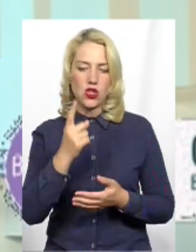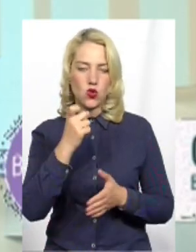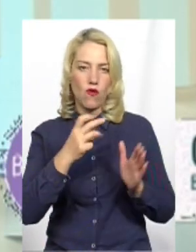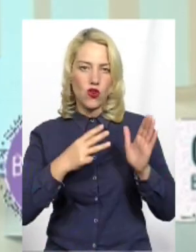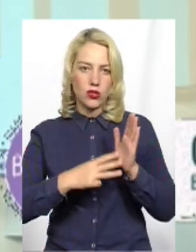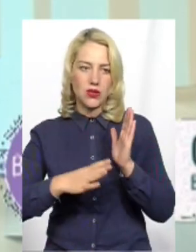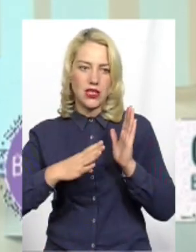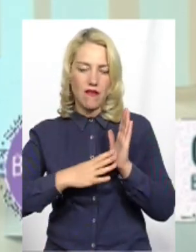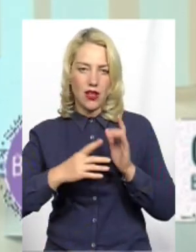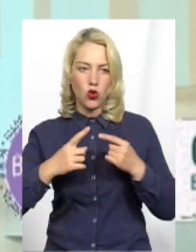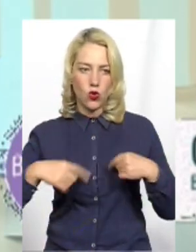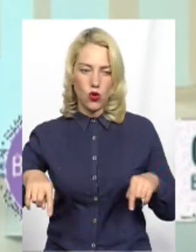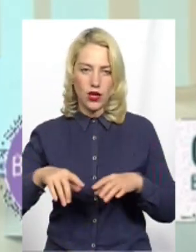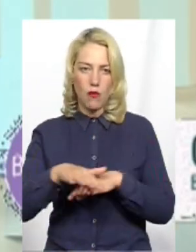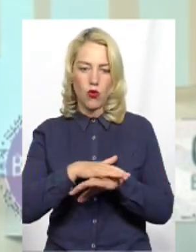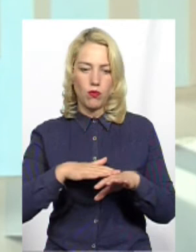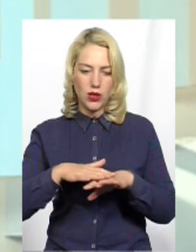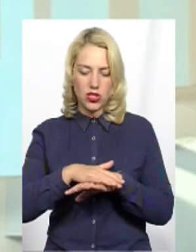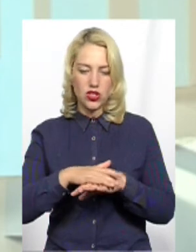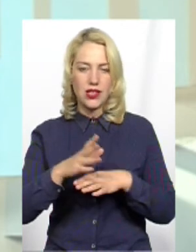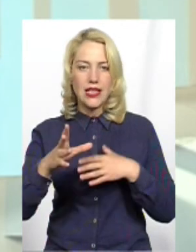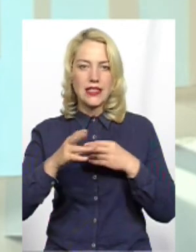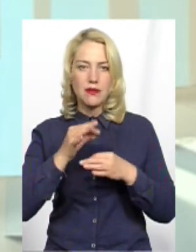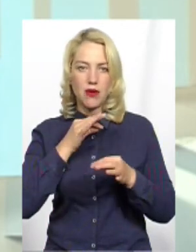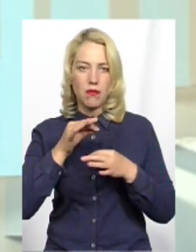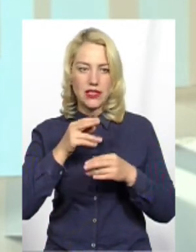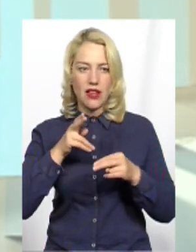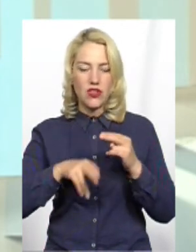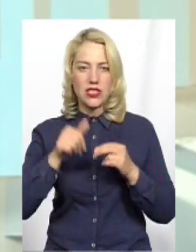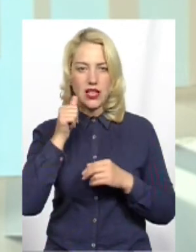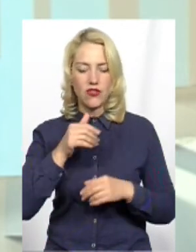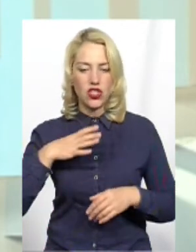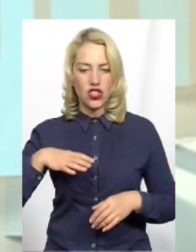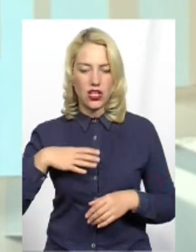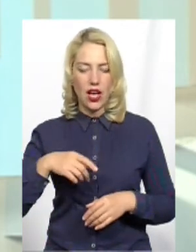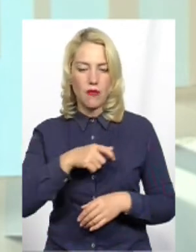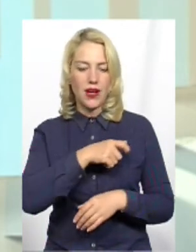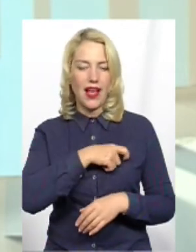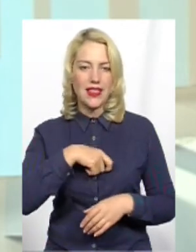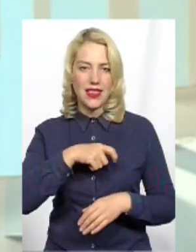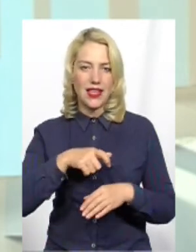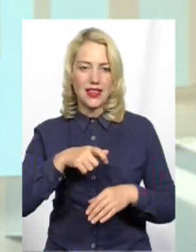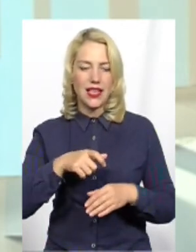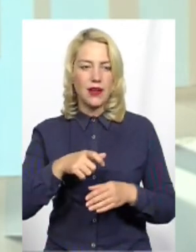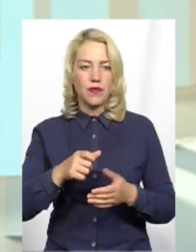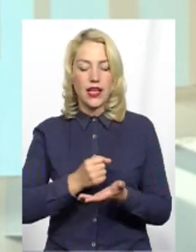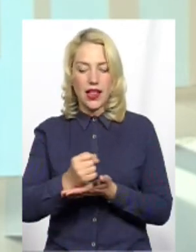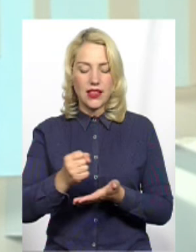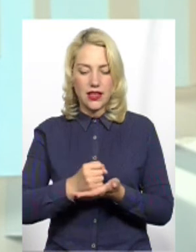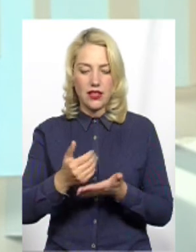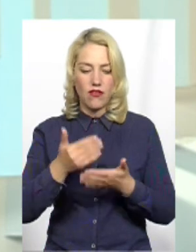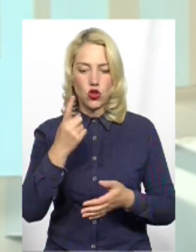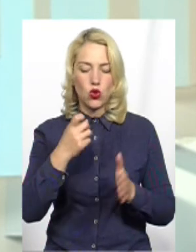-го округу Публічні співбесіди завершено Завтра чекаємо кандидатів від 190-го Згоду дали